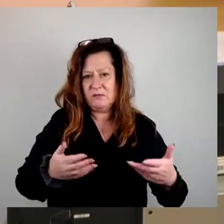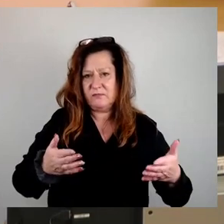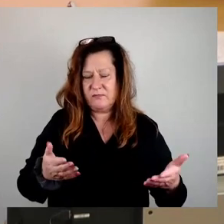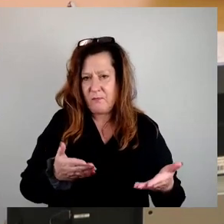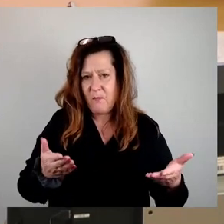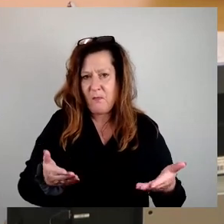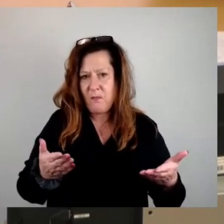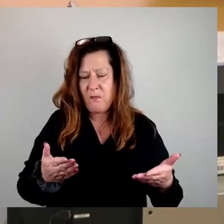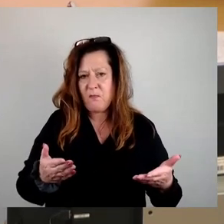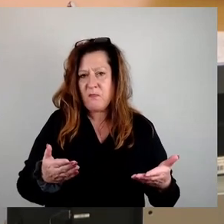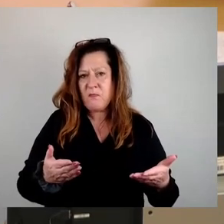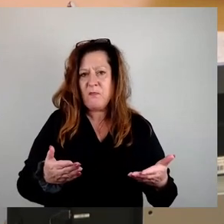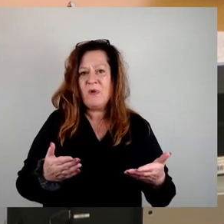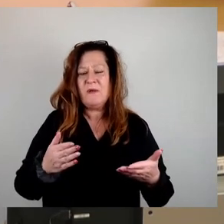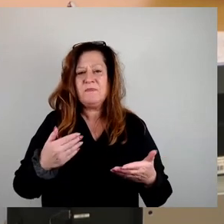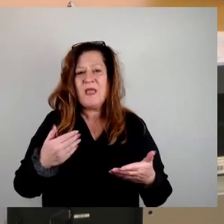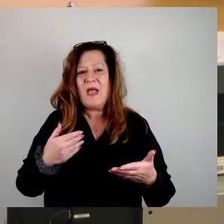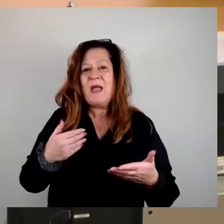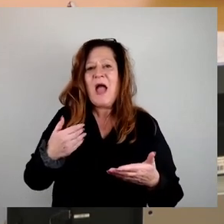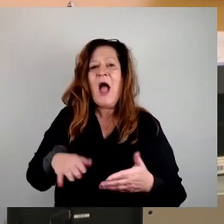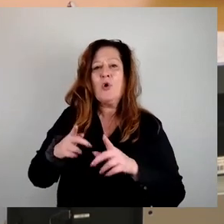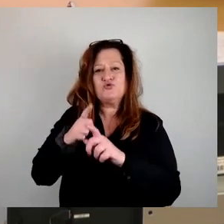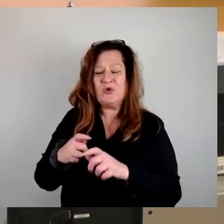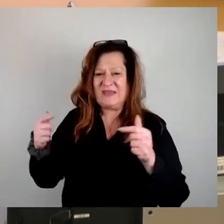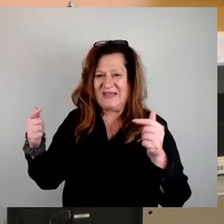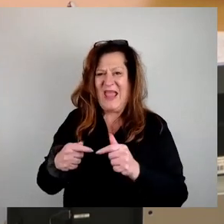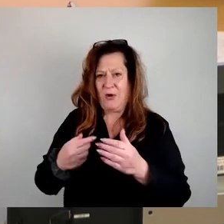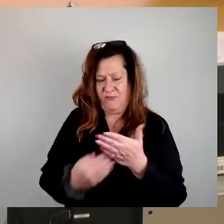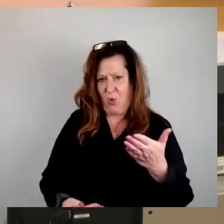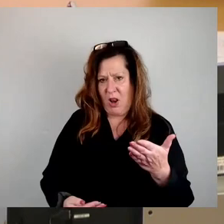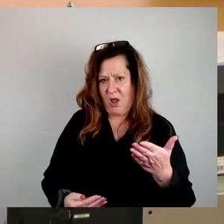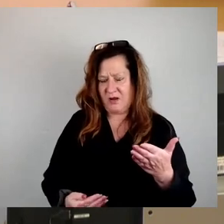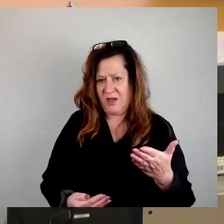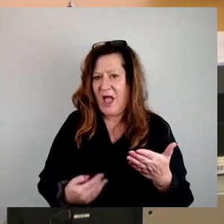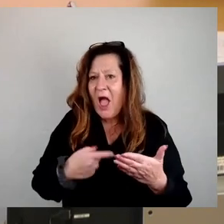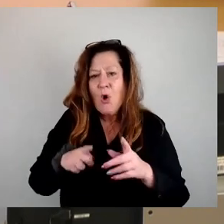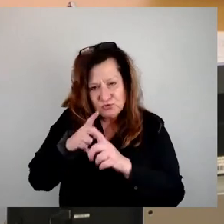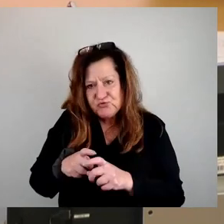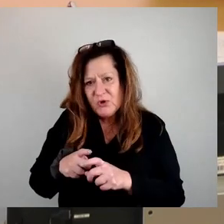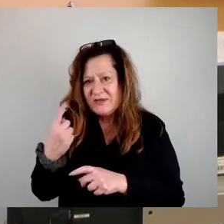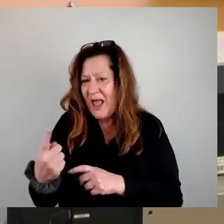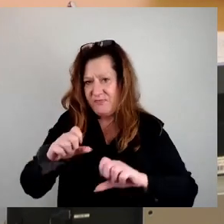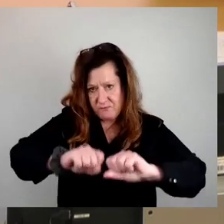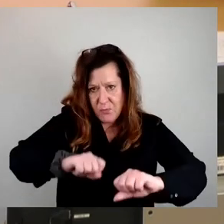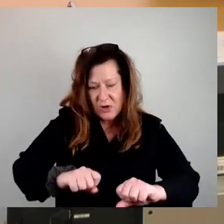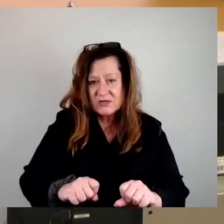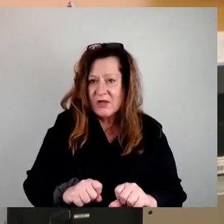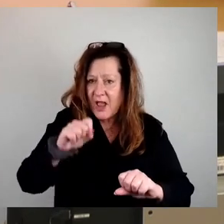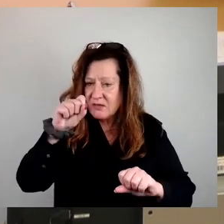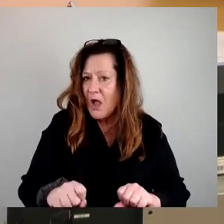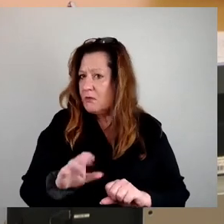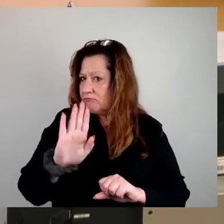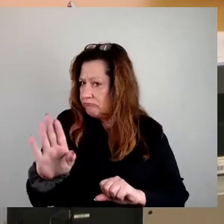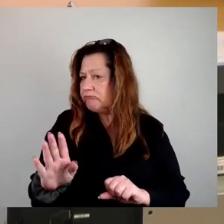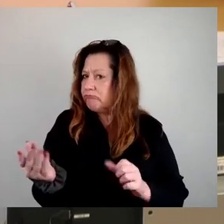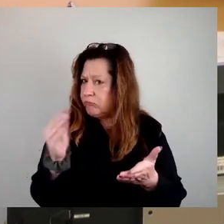Im Ausschuss haben Sie gegen die Vorlage gestimmt. Im Ausschuss hätten Sie die Möglichkeit gehabt, diesen Antrag Ihrerseits einzubringen. Das haben Sie nicht gemacht, sondern Sie